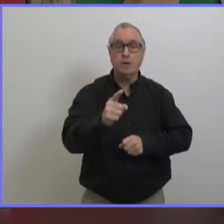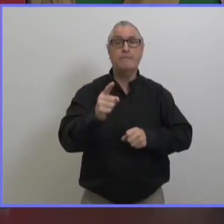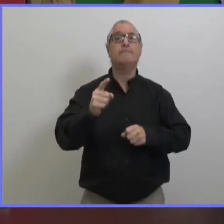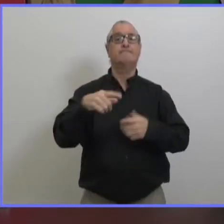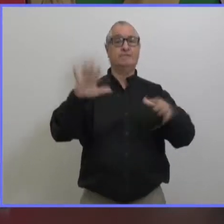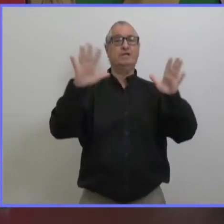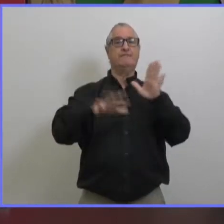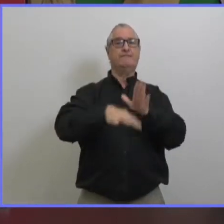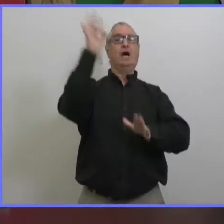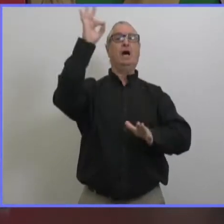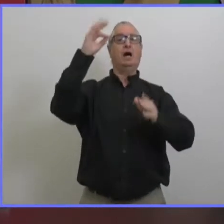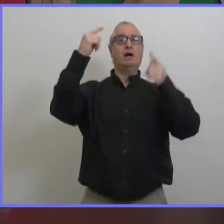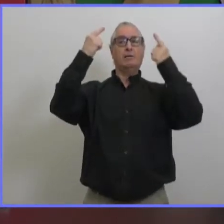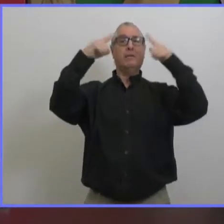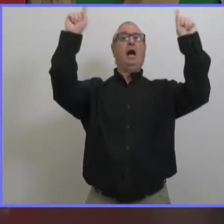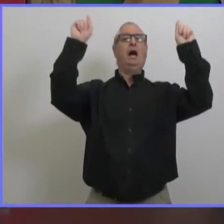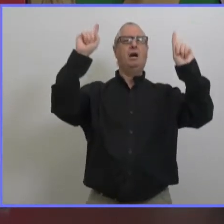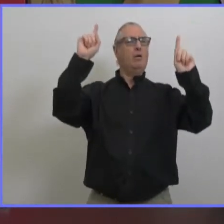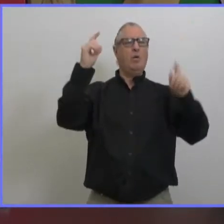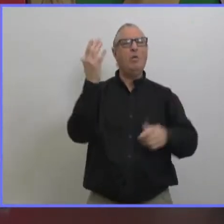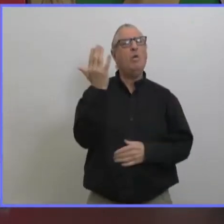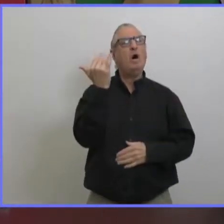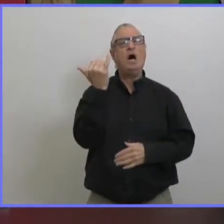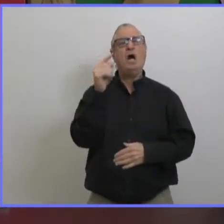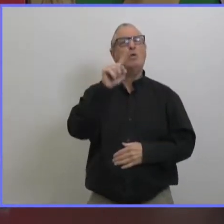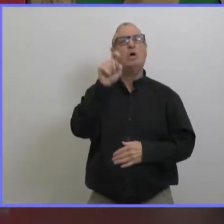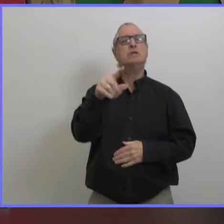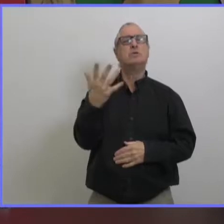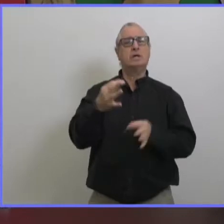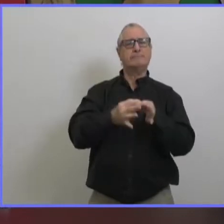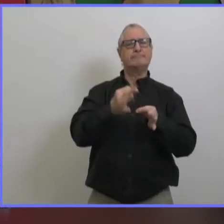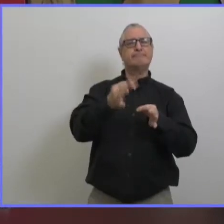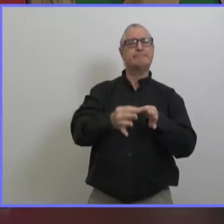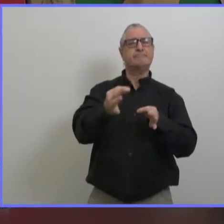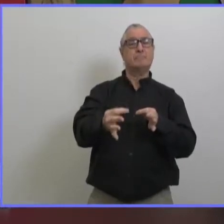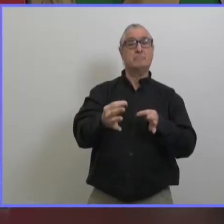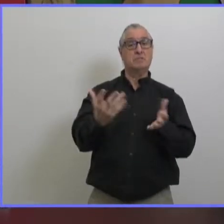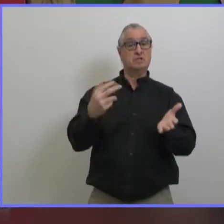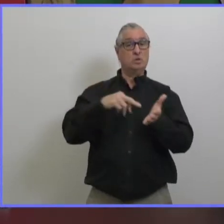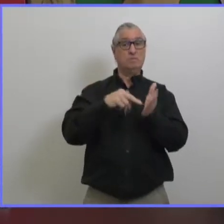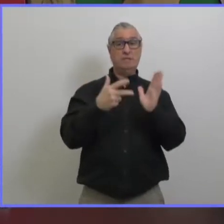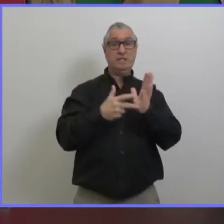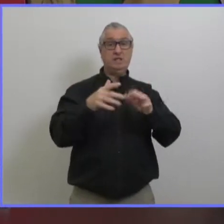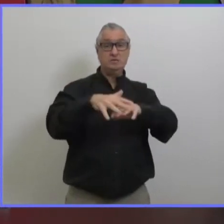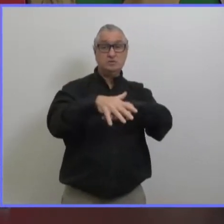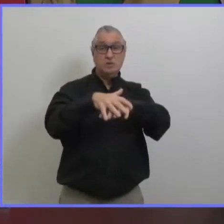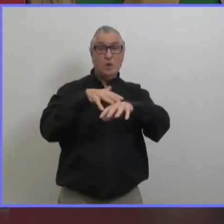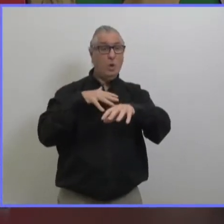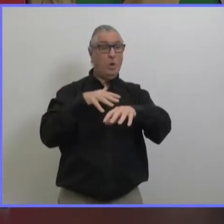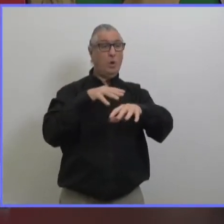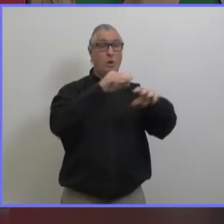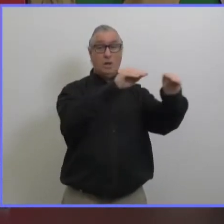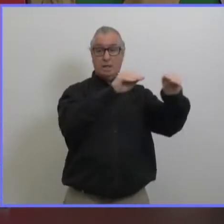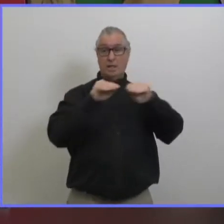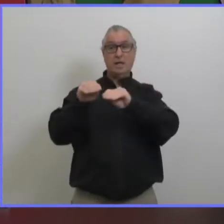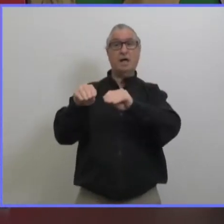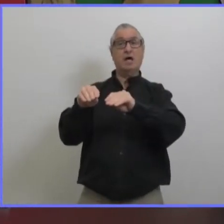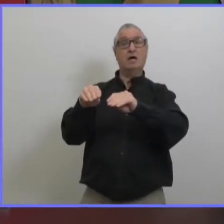examiner ce que c'était une question de logistique est ce que l'échantillon était trop longtemps au congélateur je veux dire qu'est ce qui s'est passé